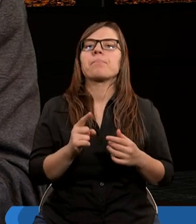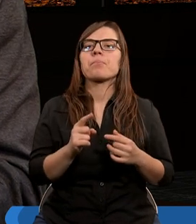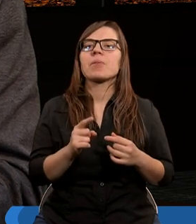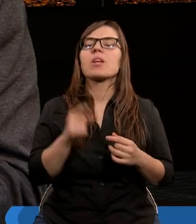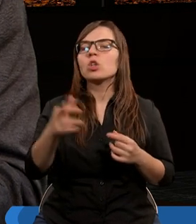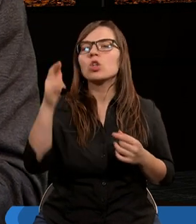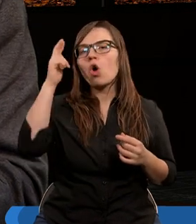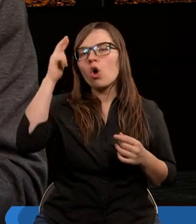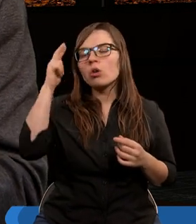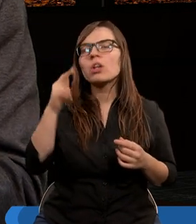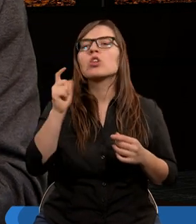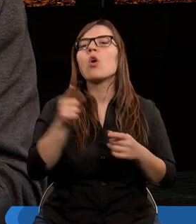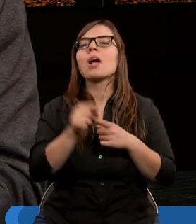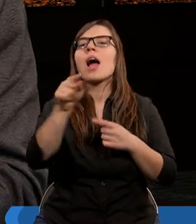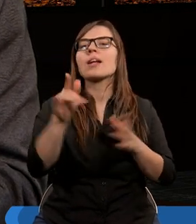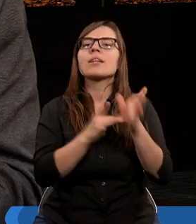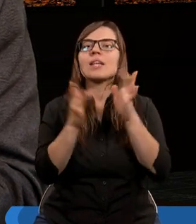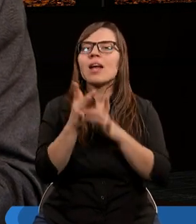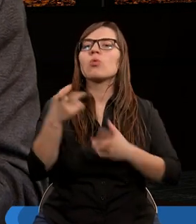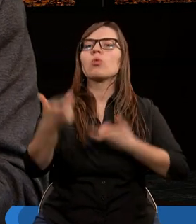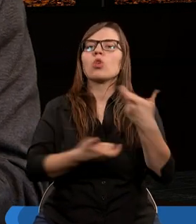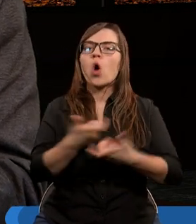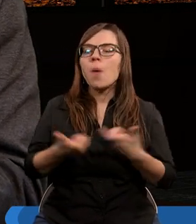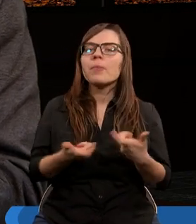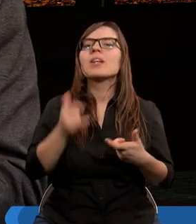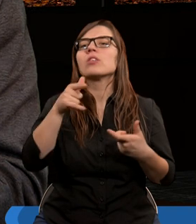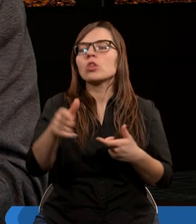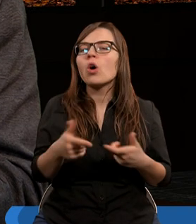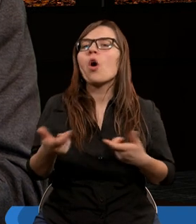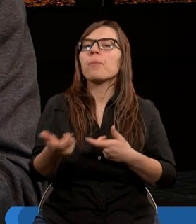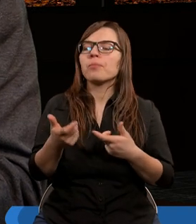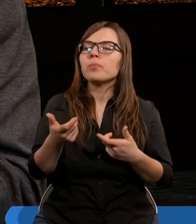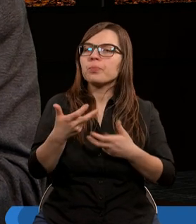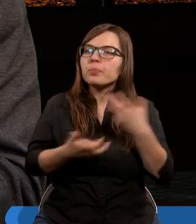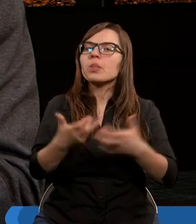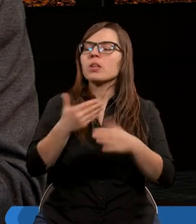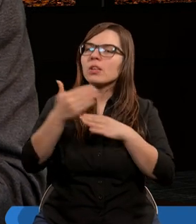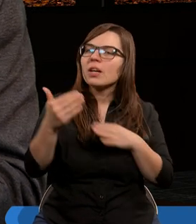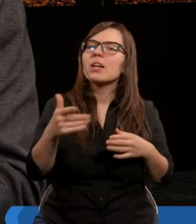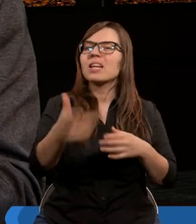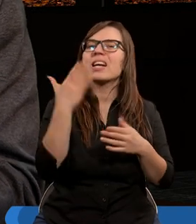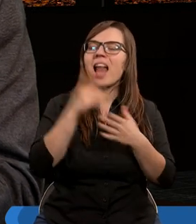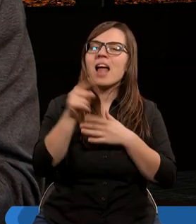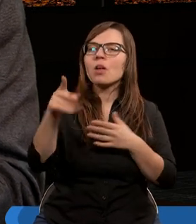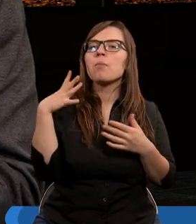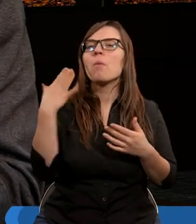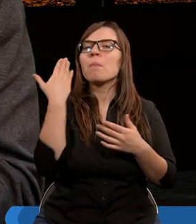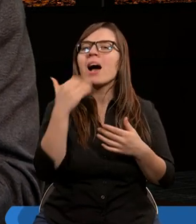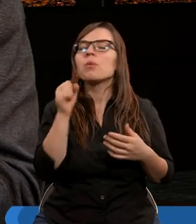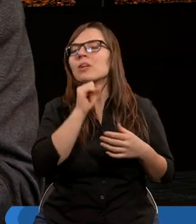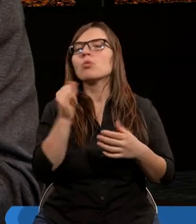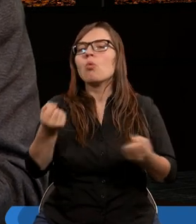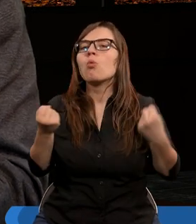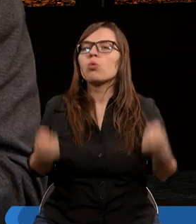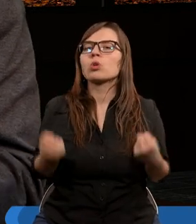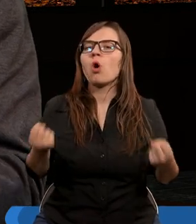zrozumiał, co dla niego Jezus uczynił, jak poczuł to, to tamto było dla niego bardzo przestarzałe i